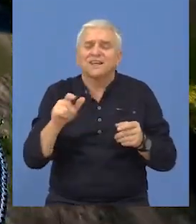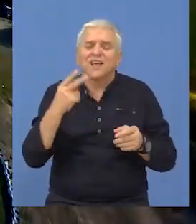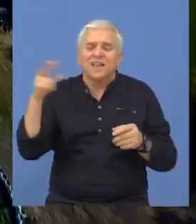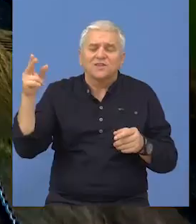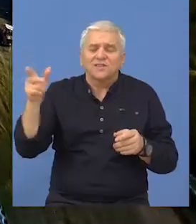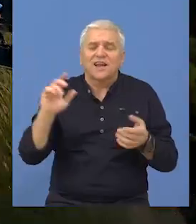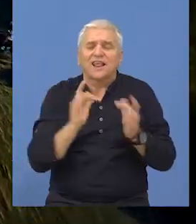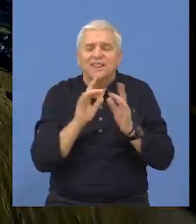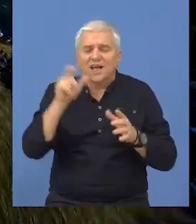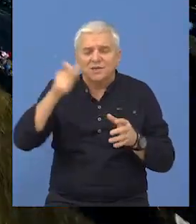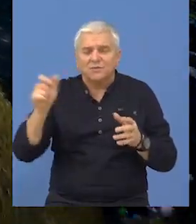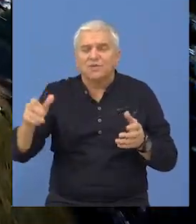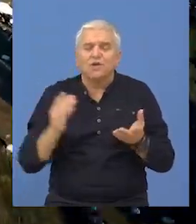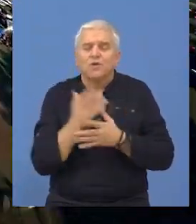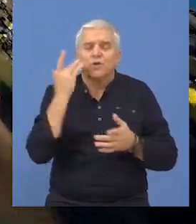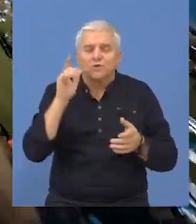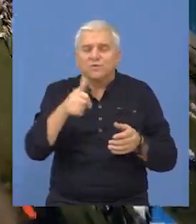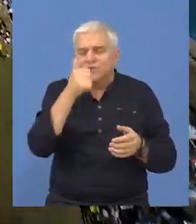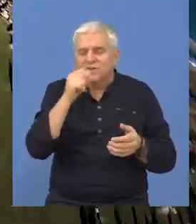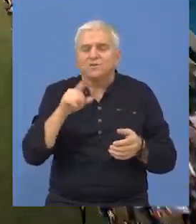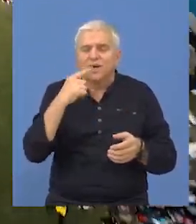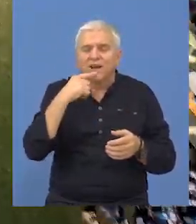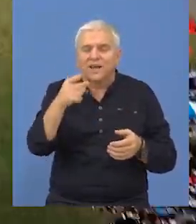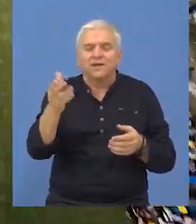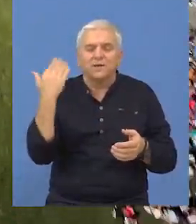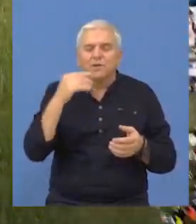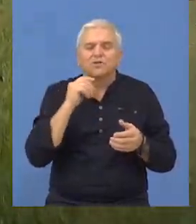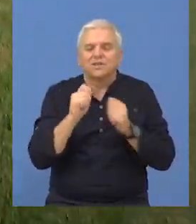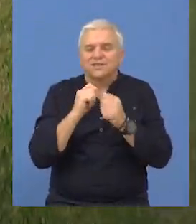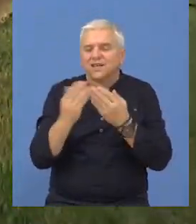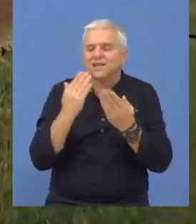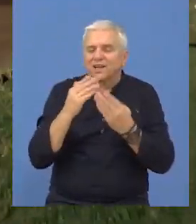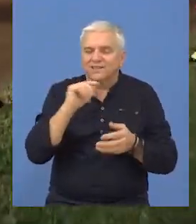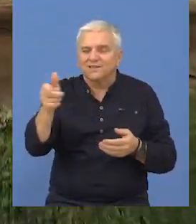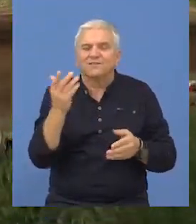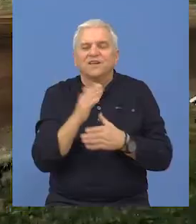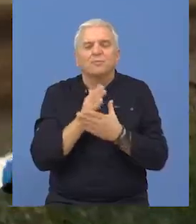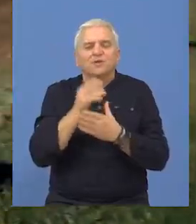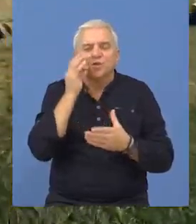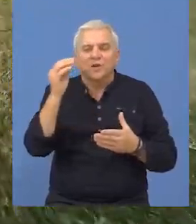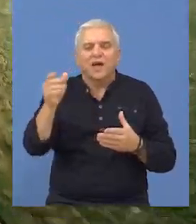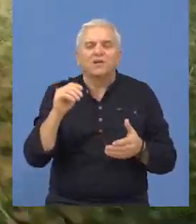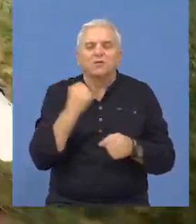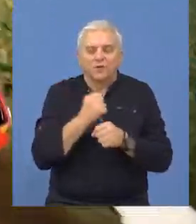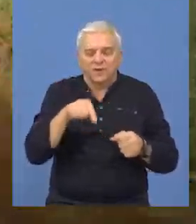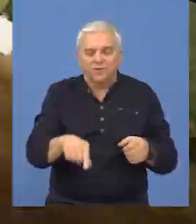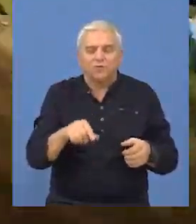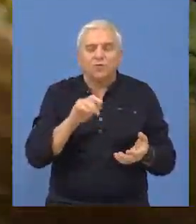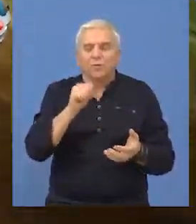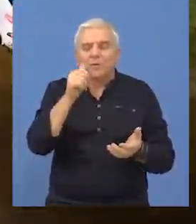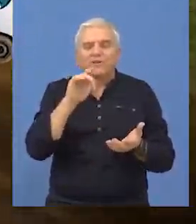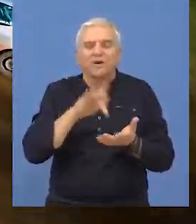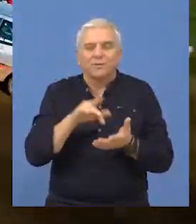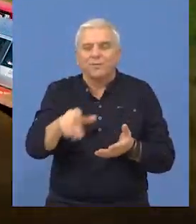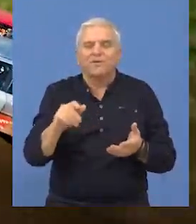takmičara i stranih takmičara, i da ćemo uspeti ono što smo i bili naglasili na prošle konferencije, da ćemo međunarodno takmičenje napraviti upravo